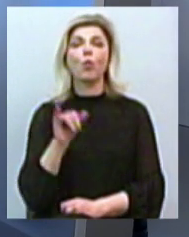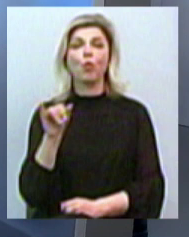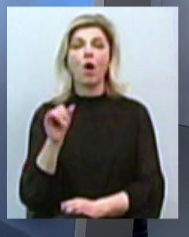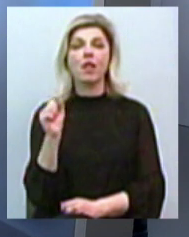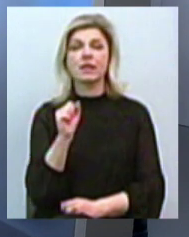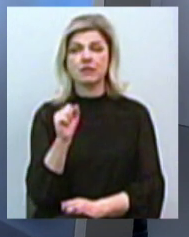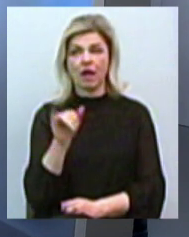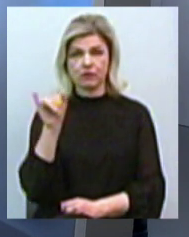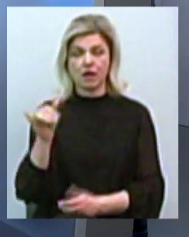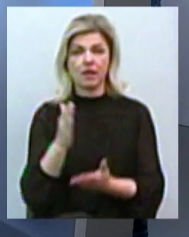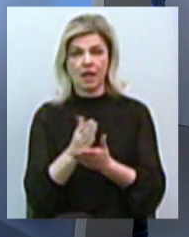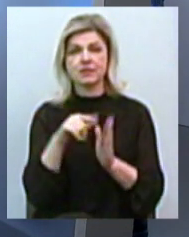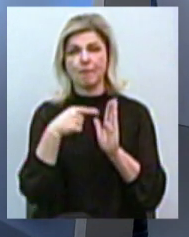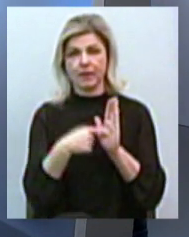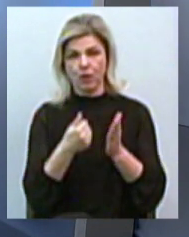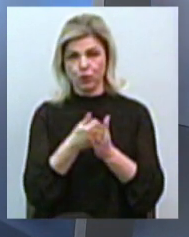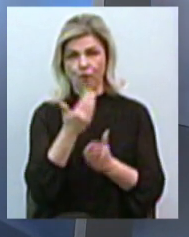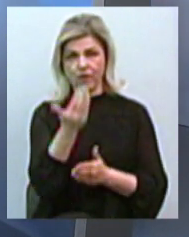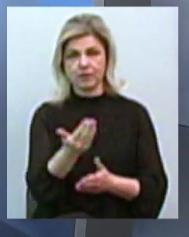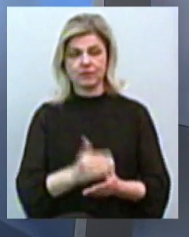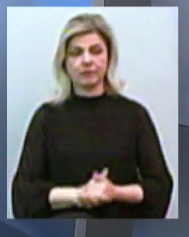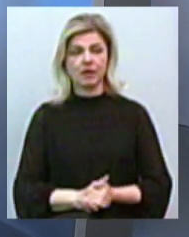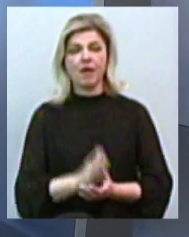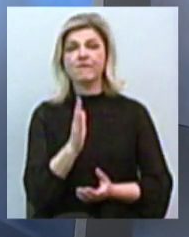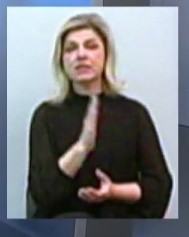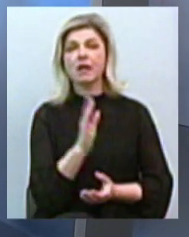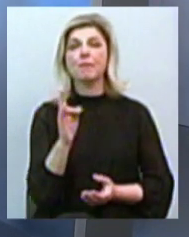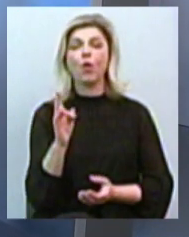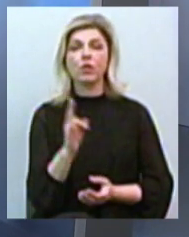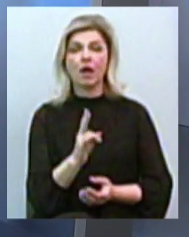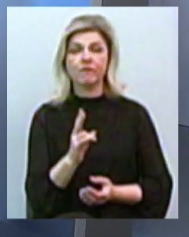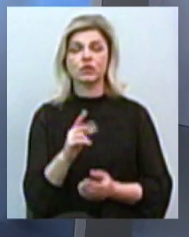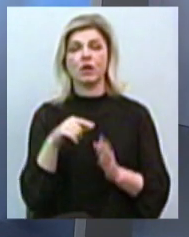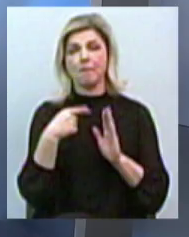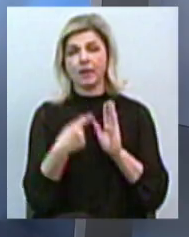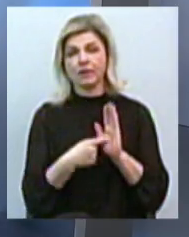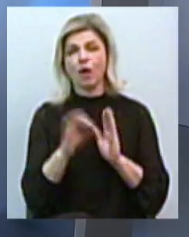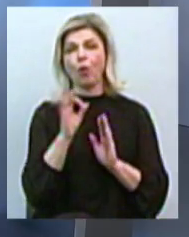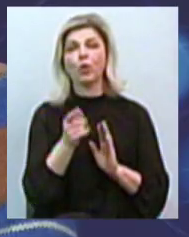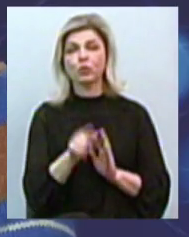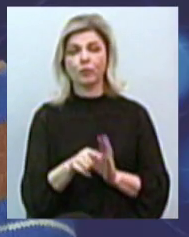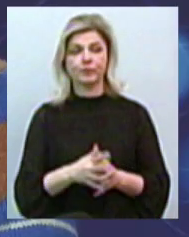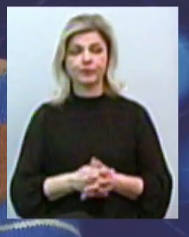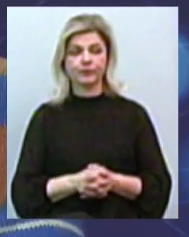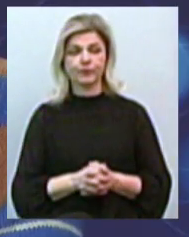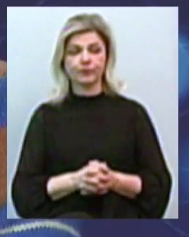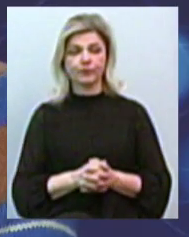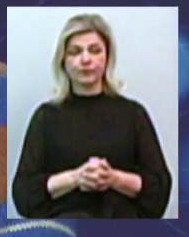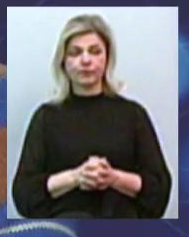запитання до вас. Василь Миколаївич. Питання про те, що